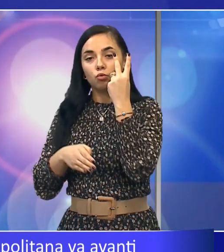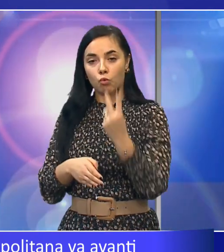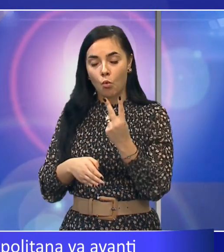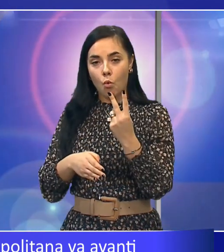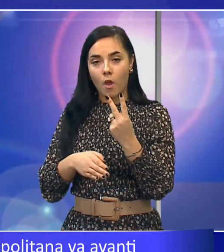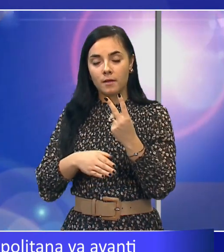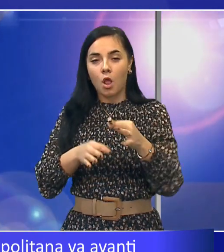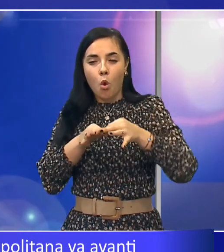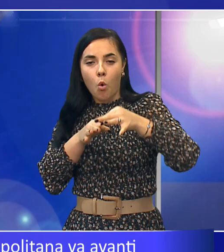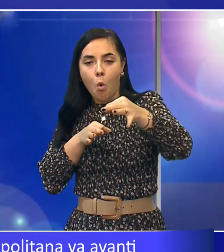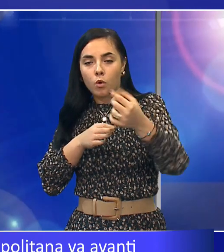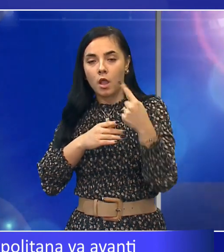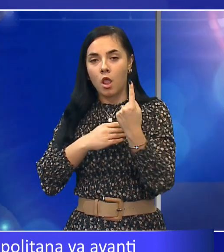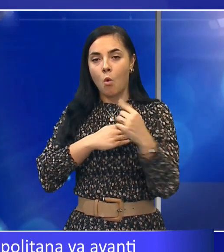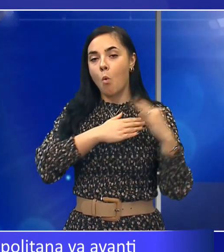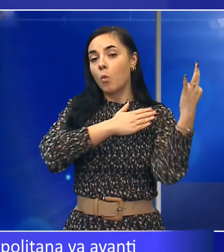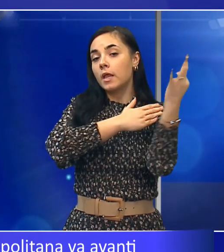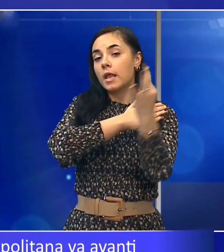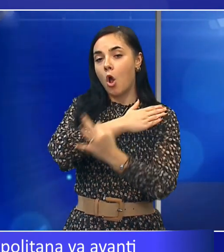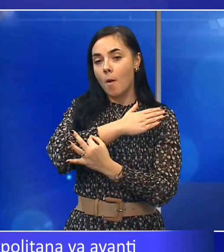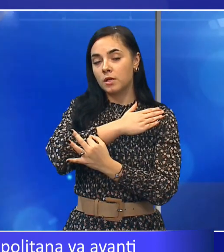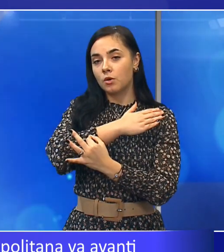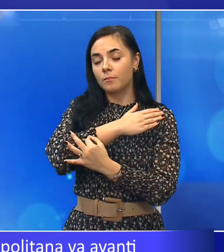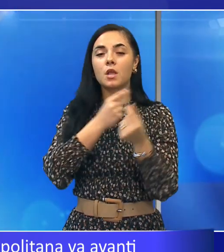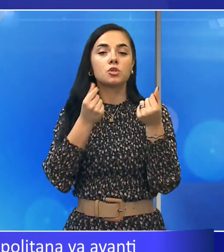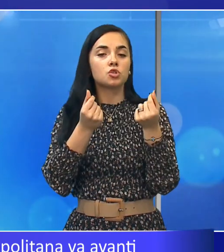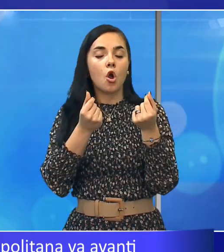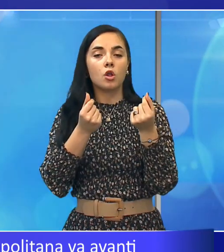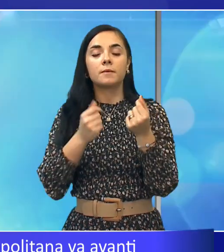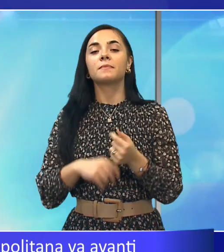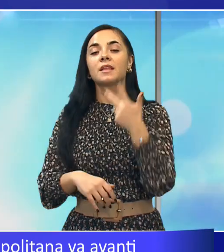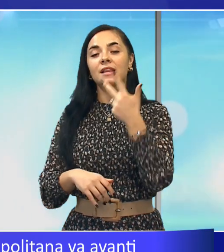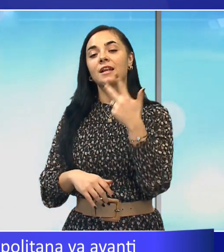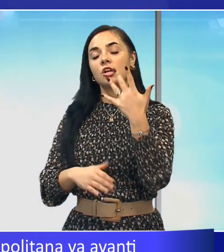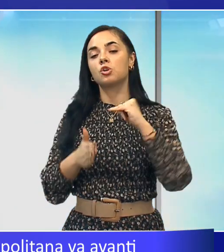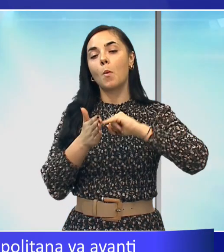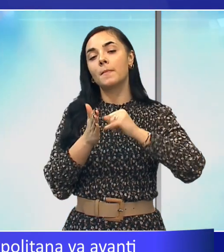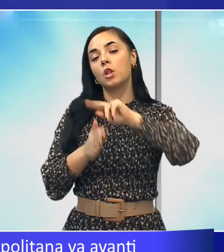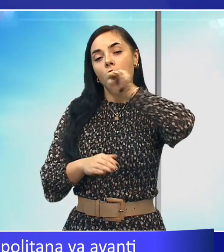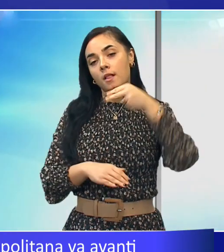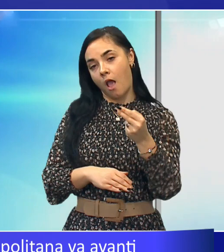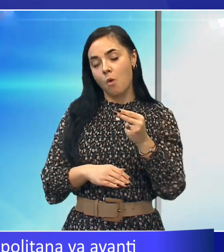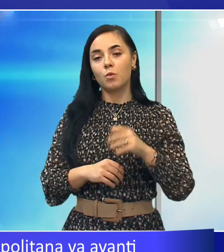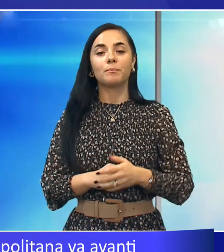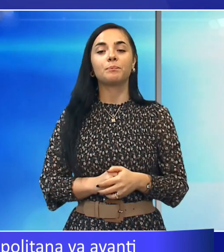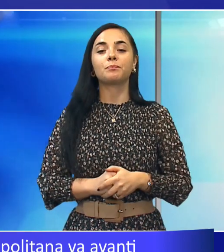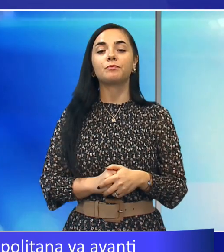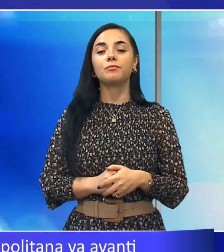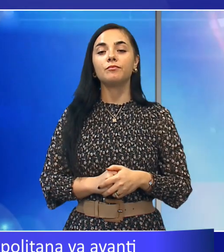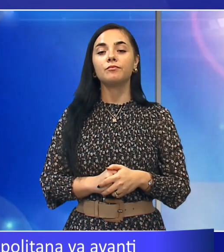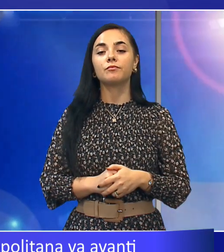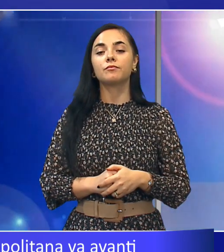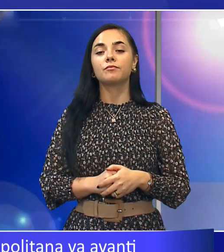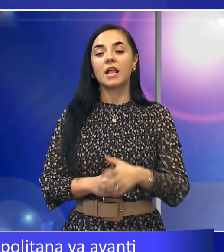chilometro in totale e una spesa di 35 milioni di euro. Il